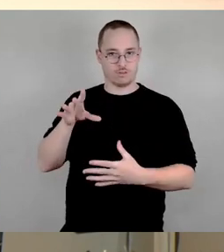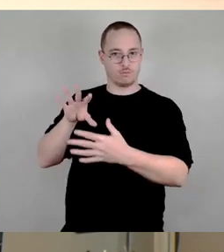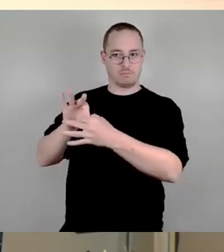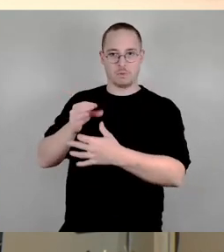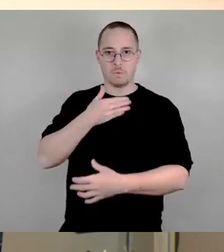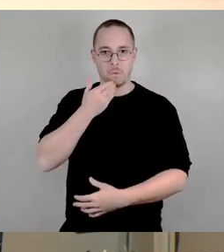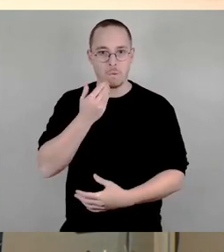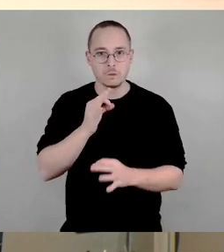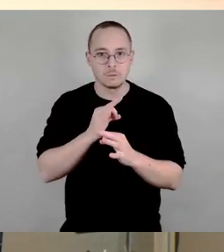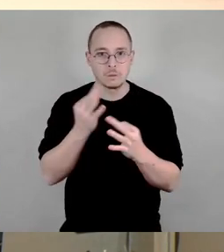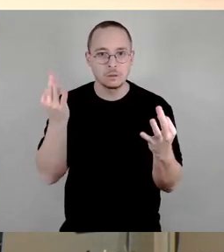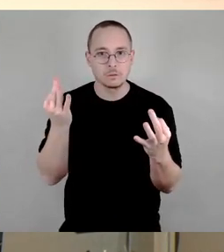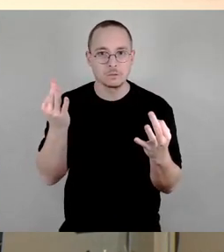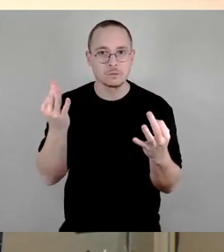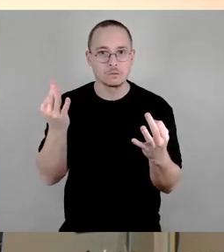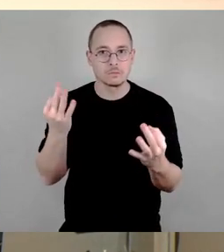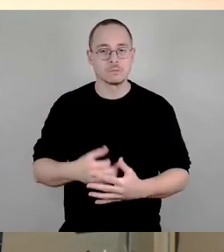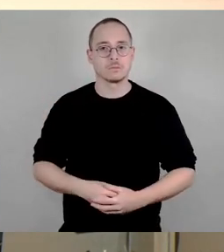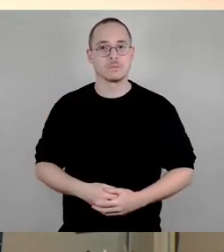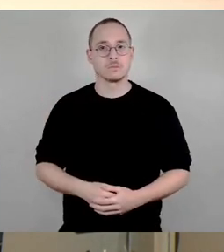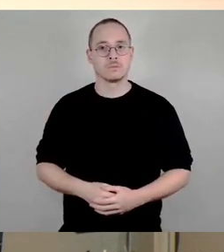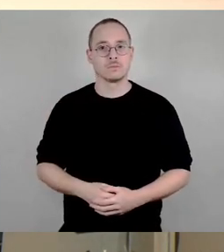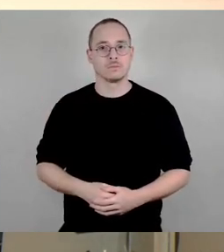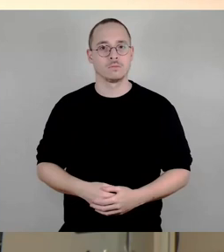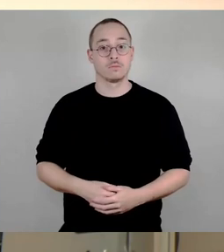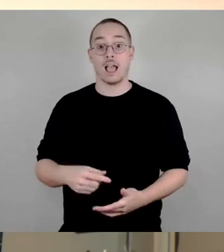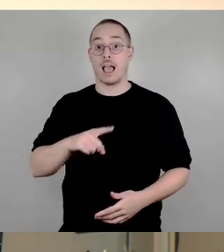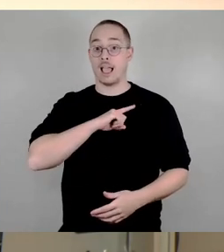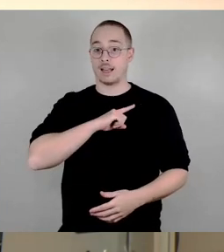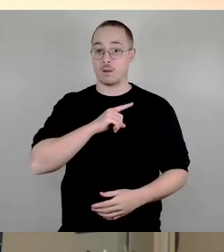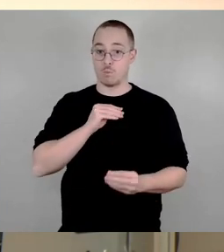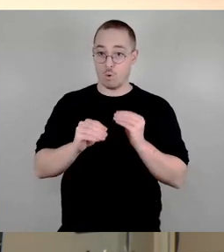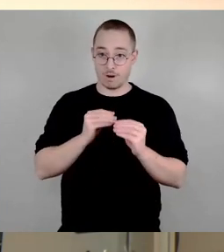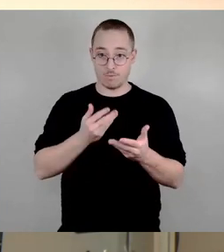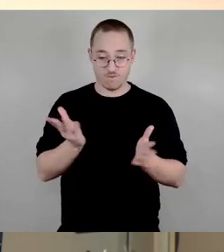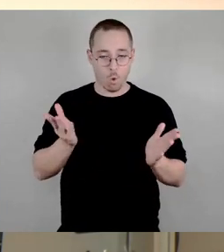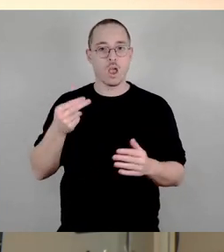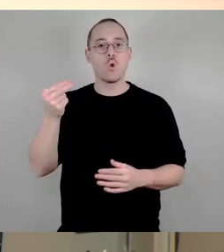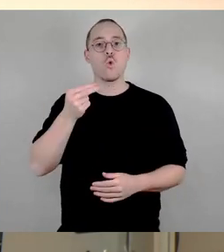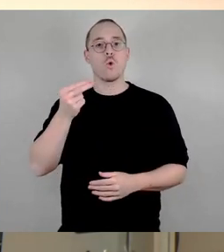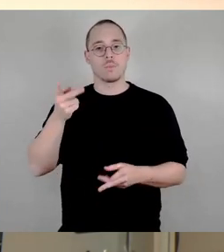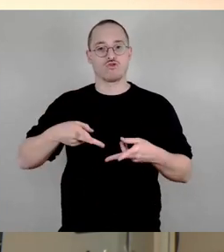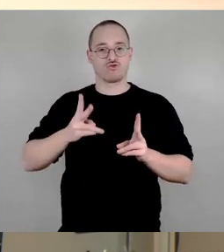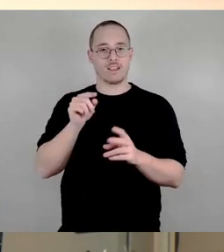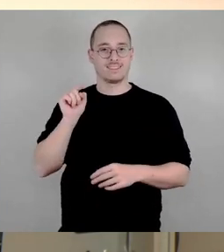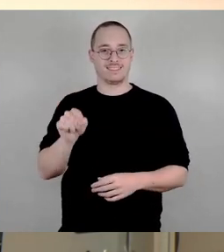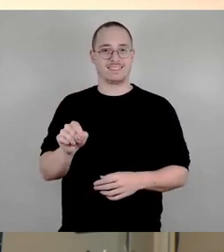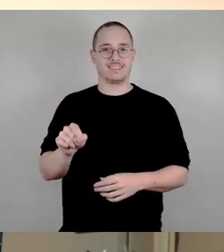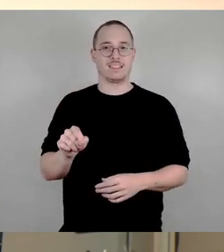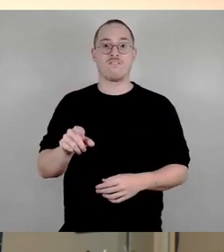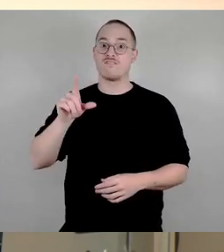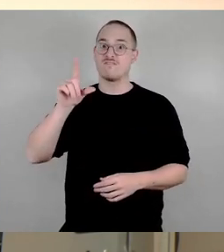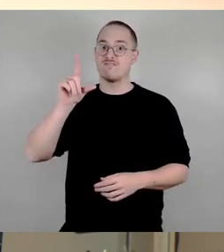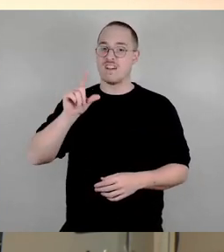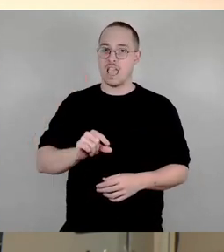Wenn, dann liegt das eigentliche Problem in der Hüblerstraße an den wenigen verbliebenen unzusammenhängenden Parkplätzen, teilweise auch